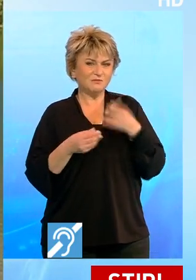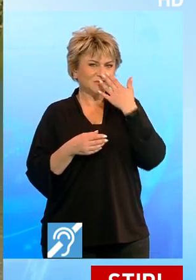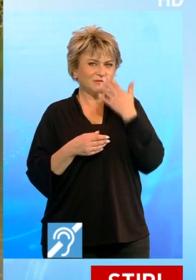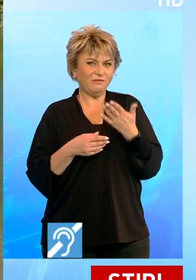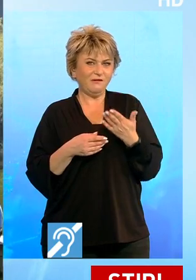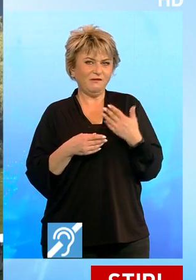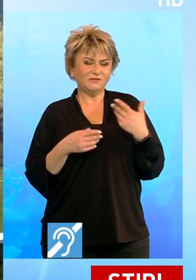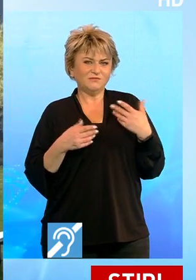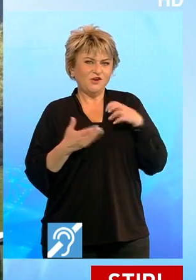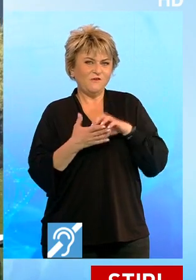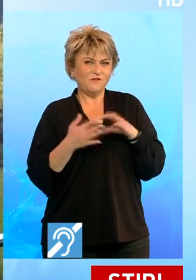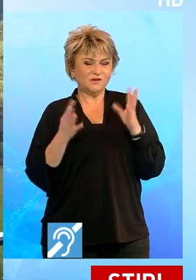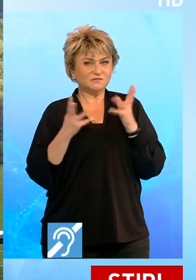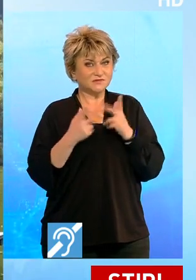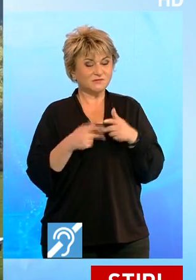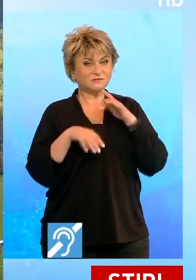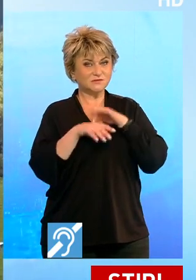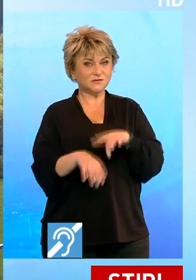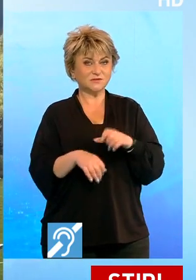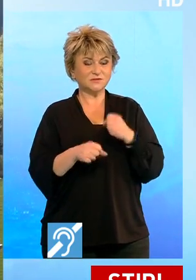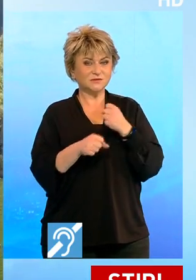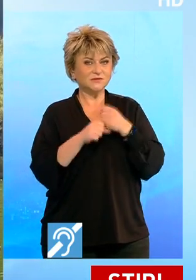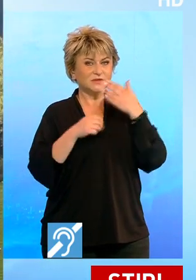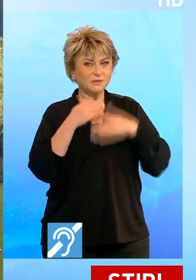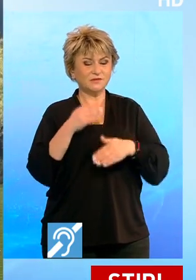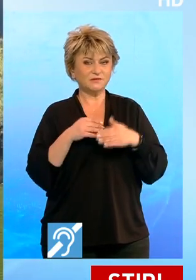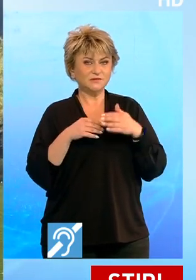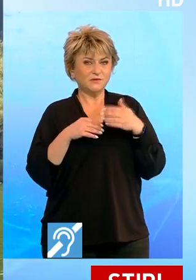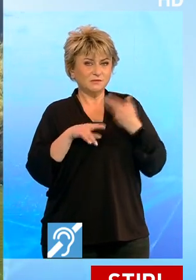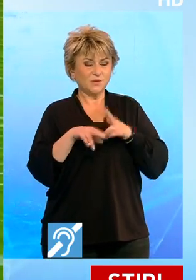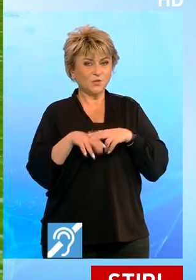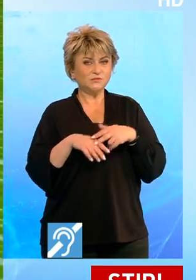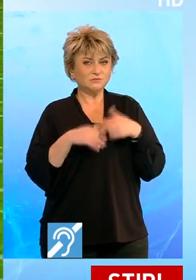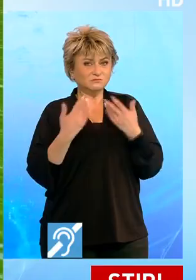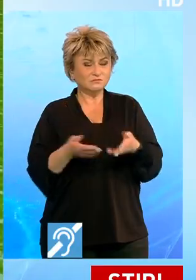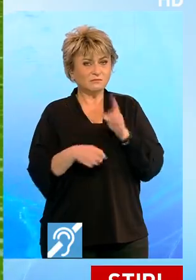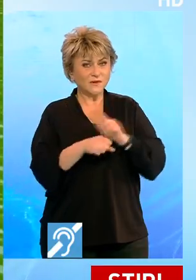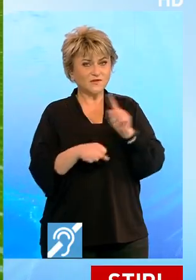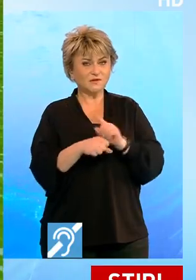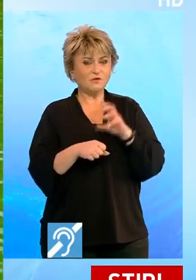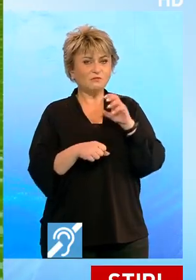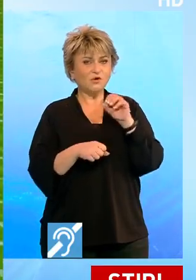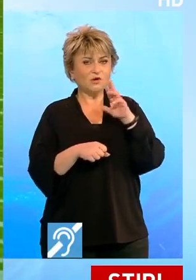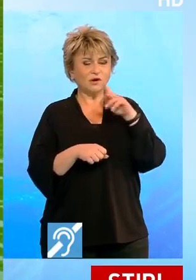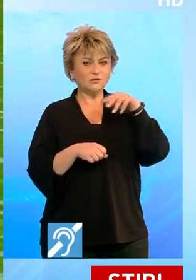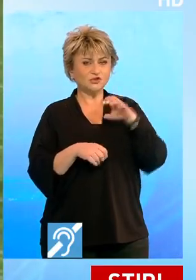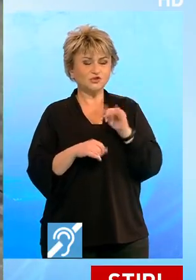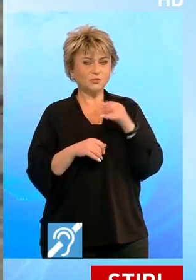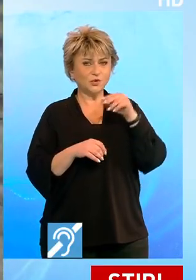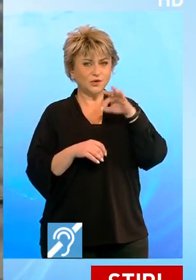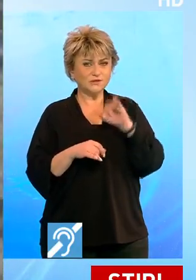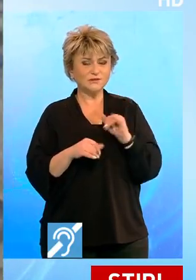pur și simplu, un loc sfânt. Administratorii încearcă să limiteze cât mai mult posibil adaosul de materiale organice și de poluanți,